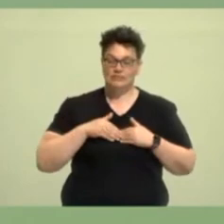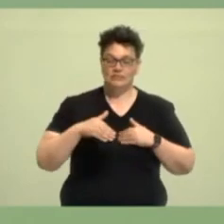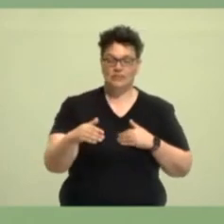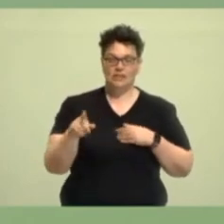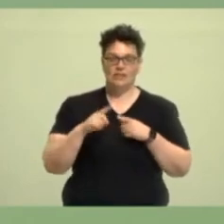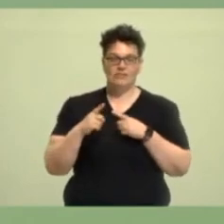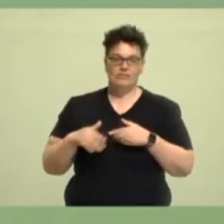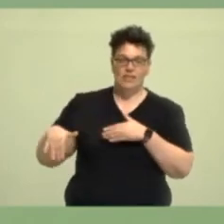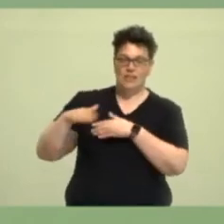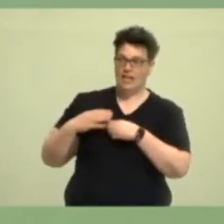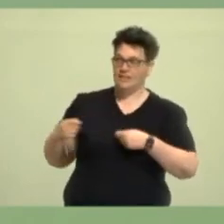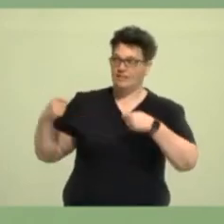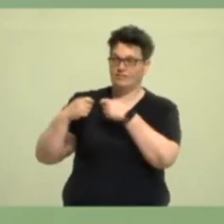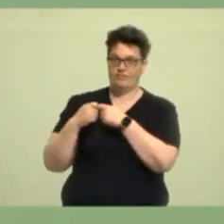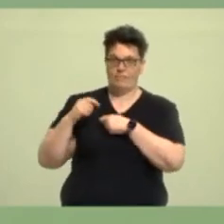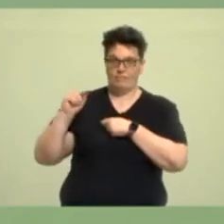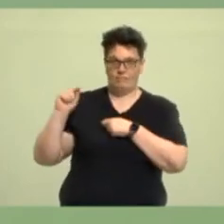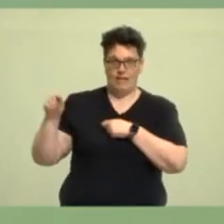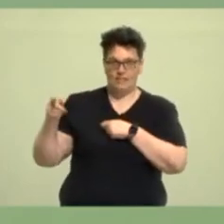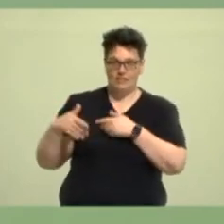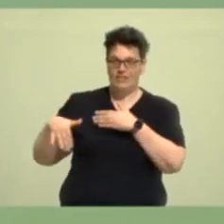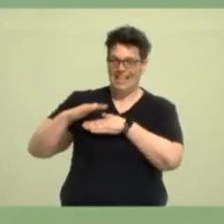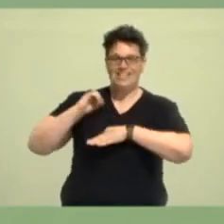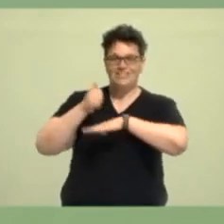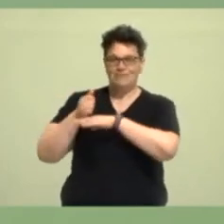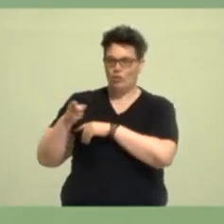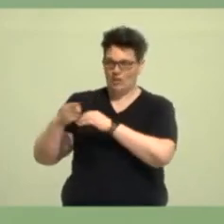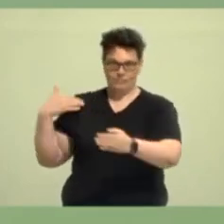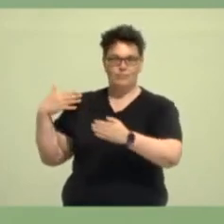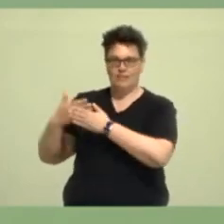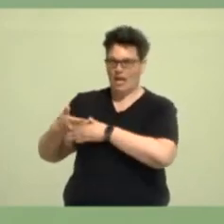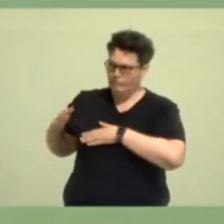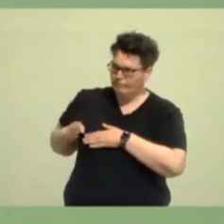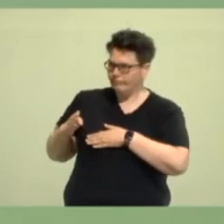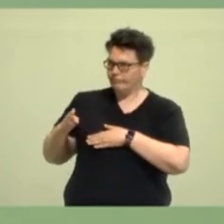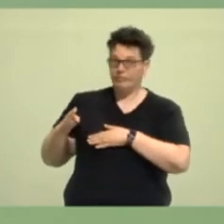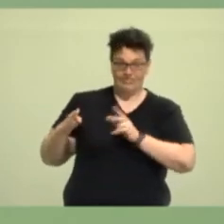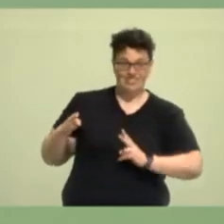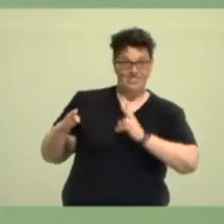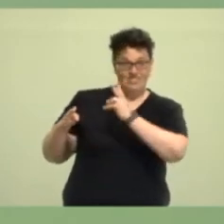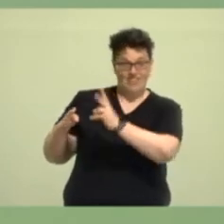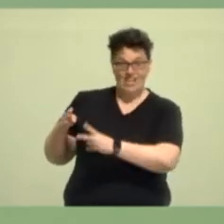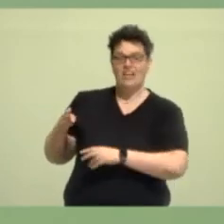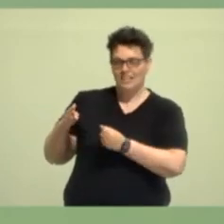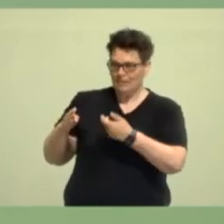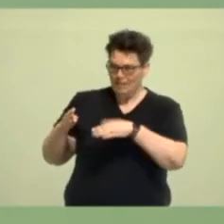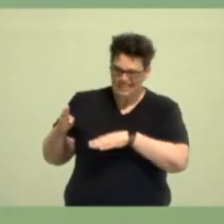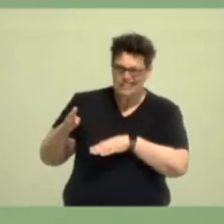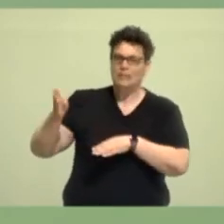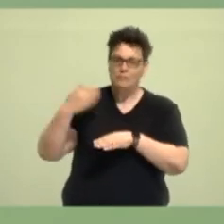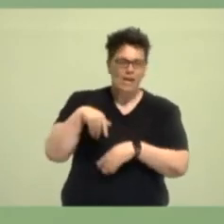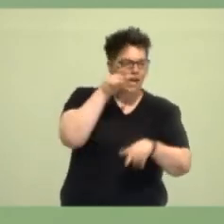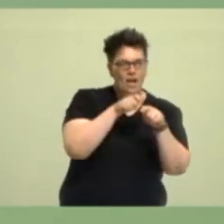Landesverband dank des Landesvorstands erlebt hat, fortzusetzen und noch mehr Menschen zu erreichen und zu überzeugen.